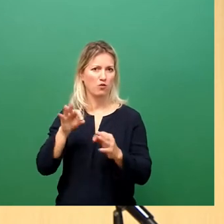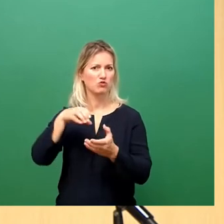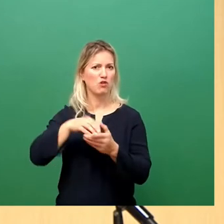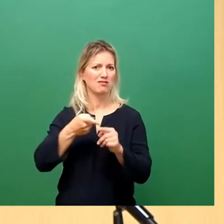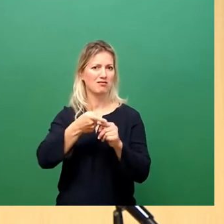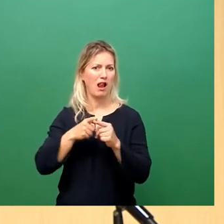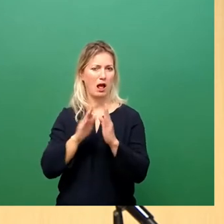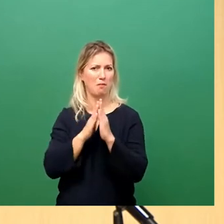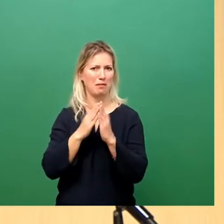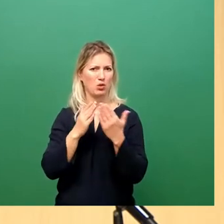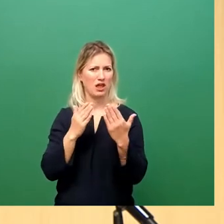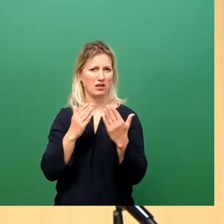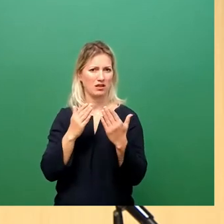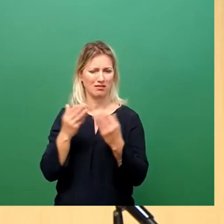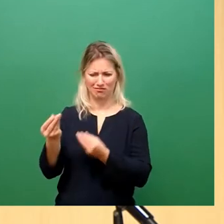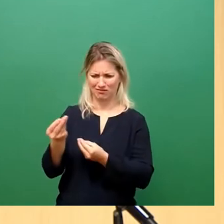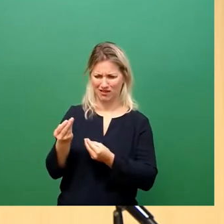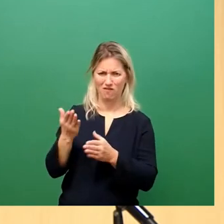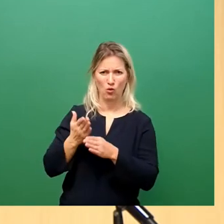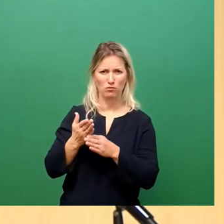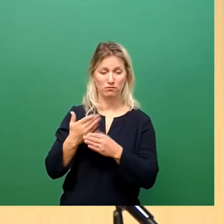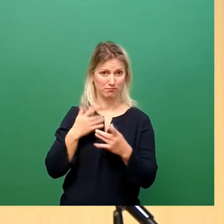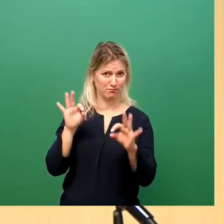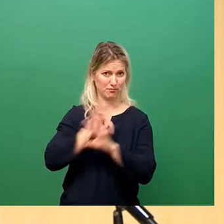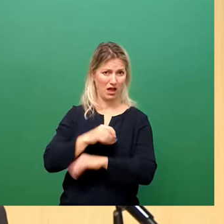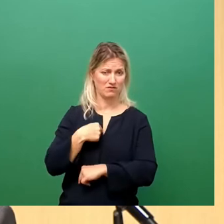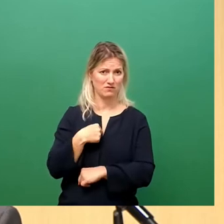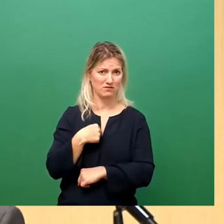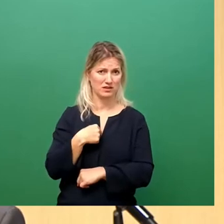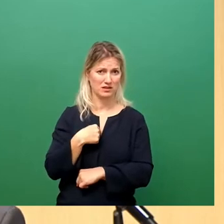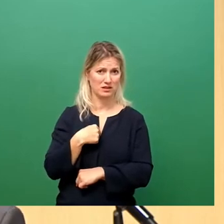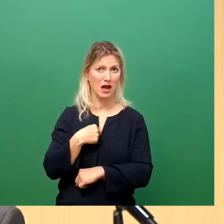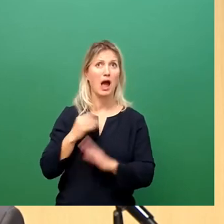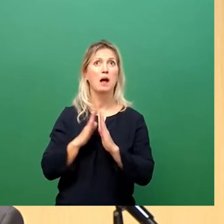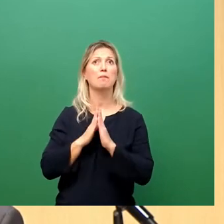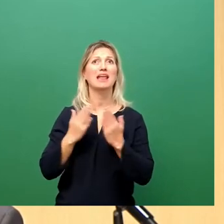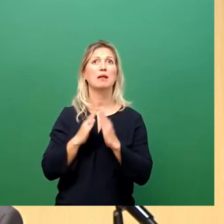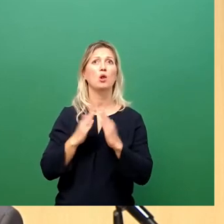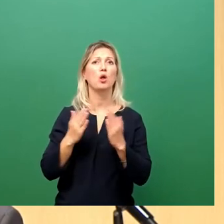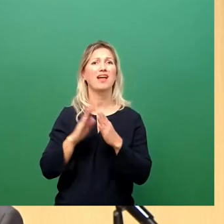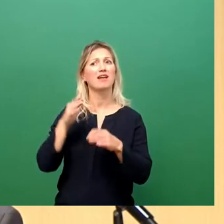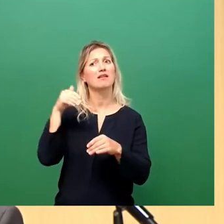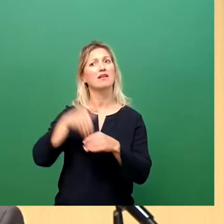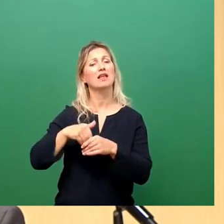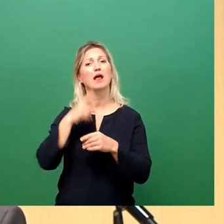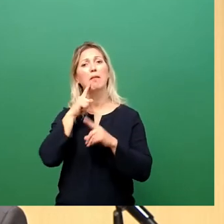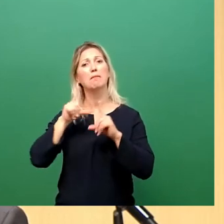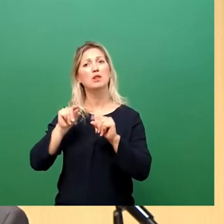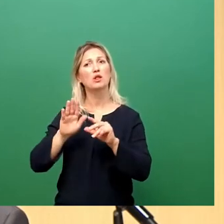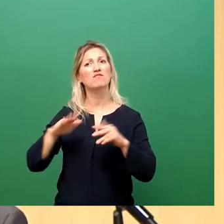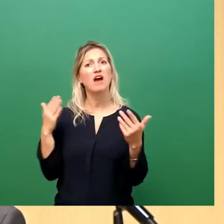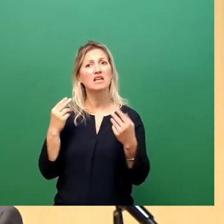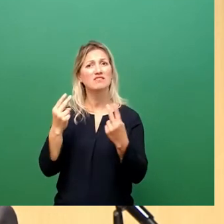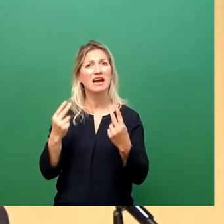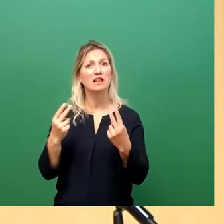Niemand, wirklich niemand, stellt die Bedeutung von Bibliotheken und deren Arbeit in Abrede. Ganz im Gegenteil.